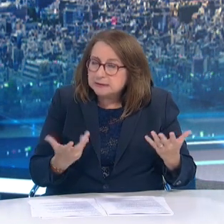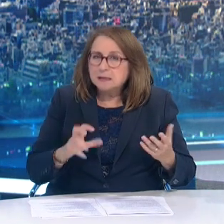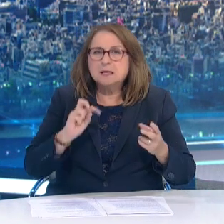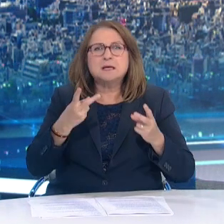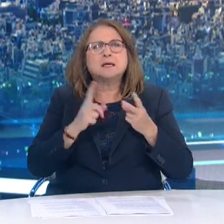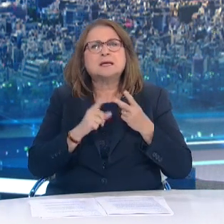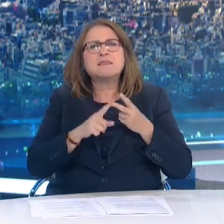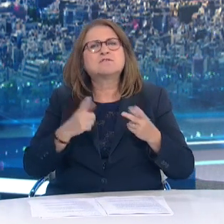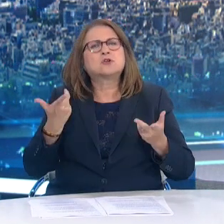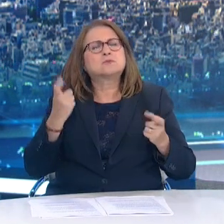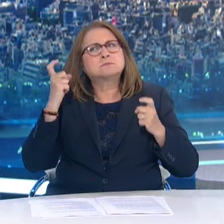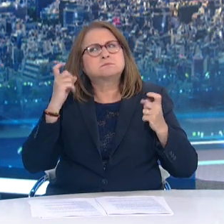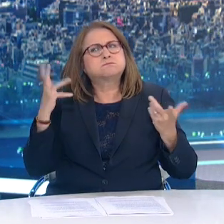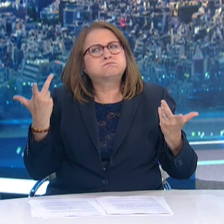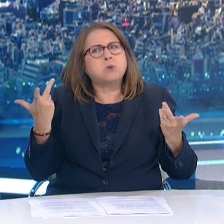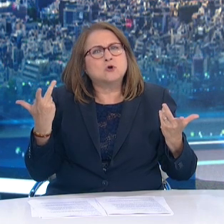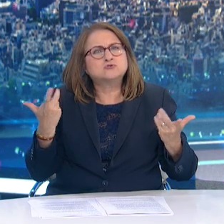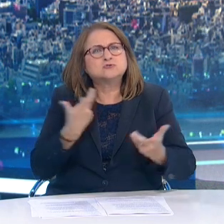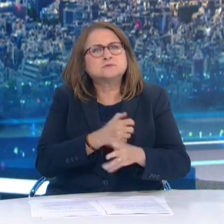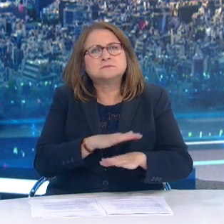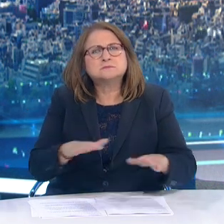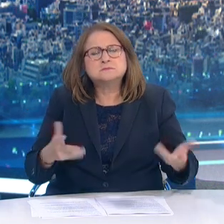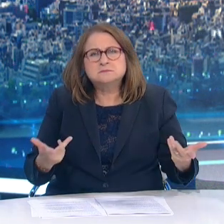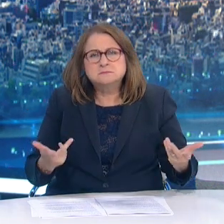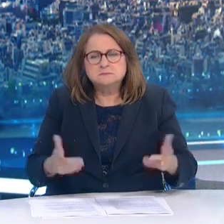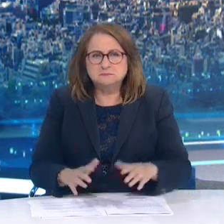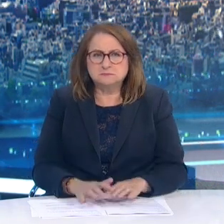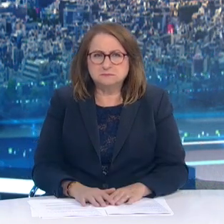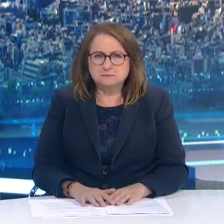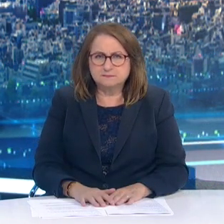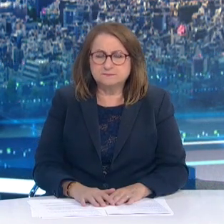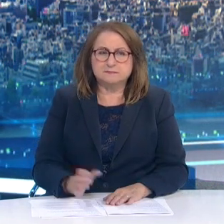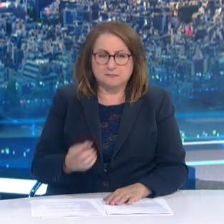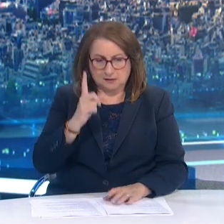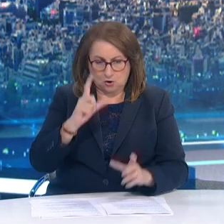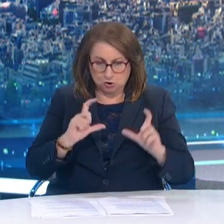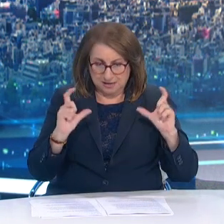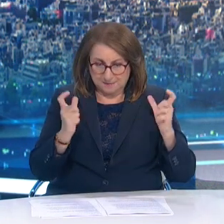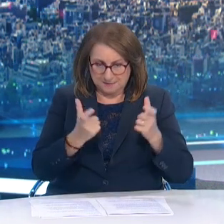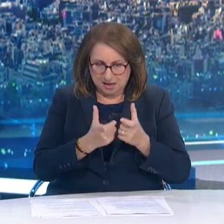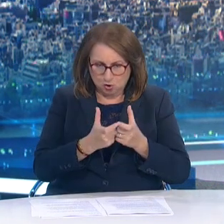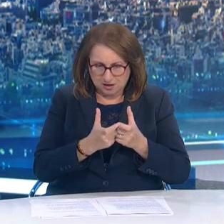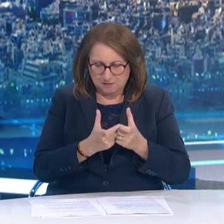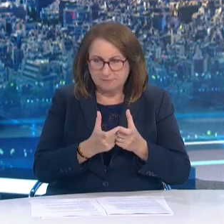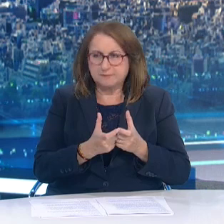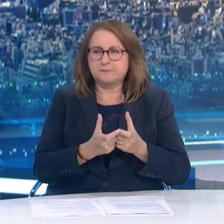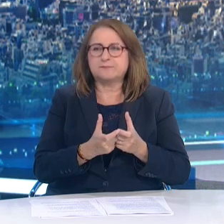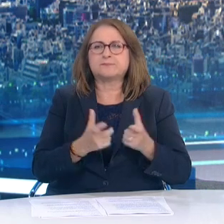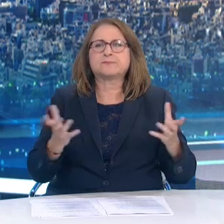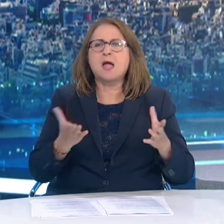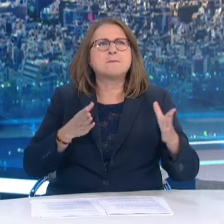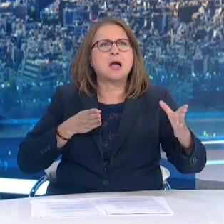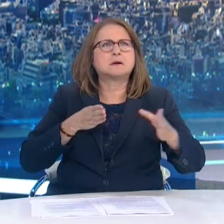θα γίνονται τα εμβόλια Και για τον κύριο Κατουζαμάνη Όταν μια οικογένεια θα αποφασίσει Να βγει σε χώρο